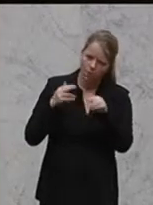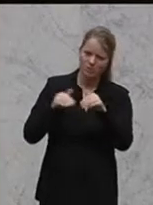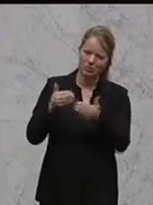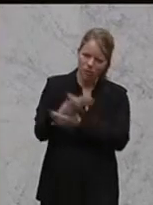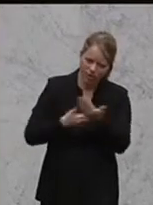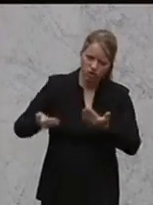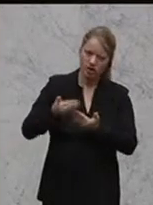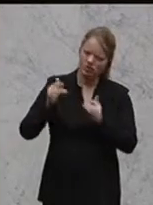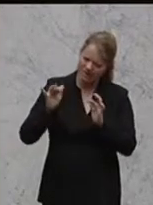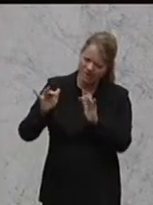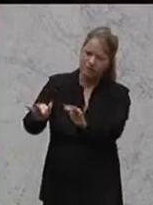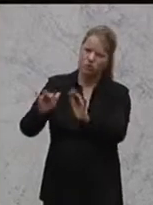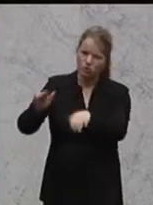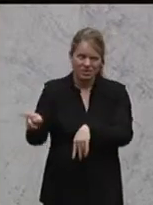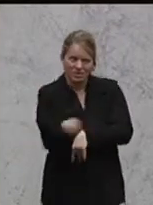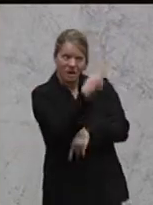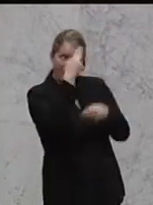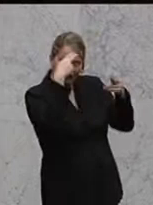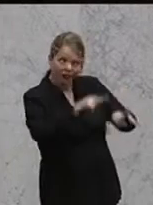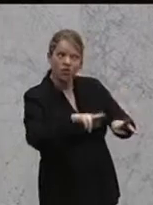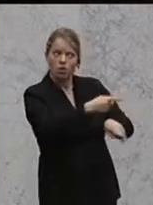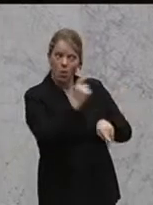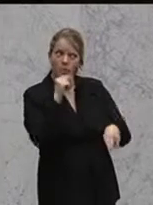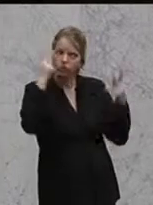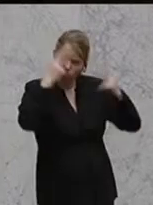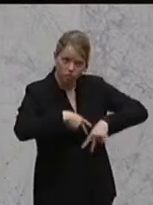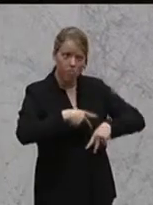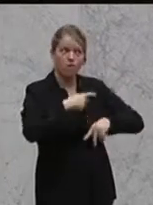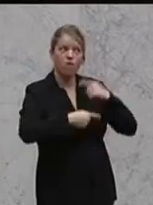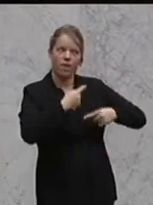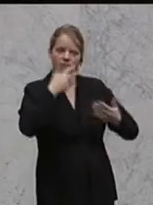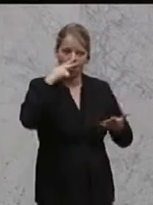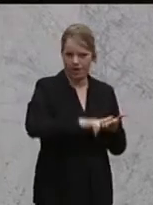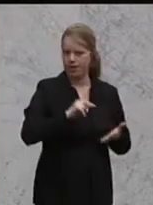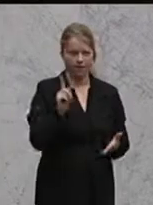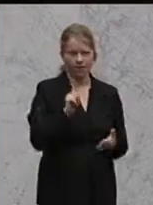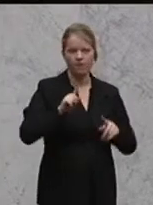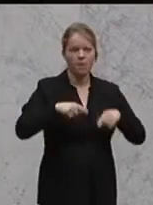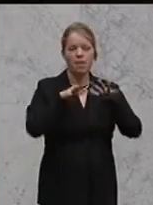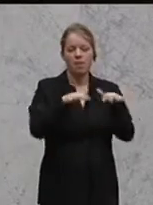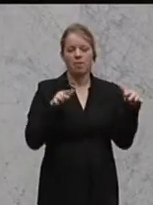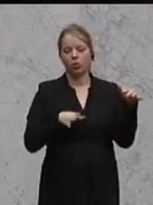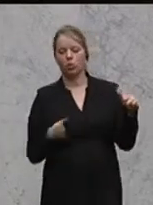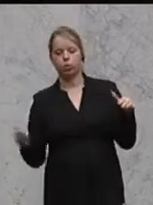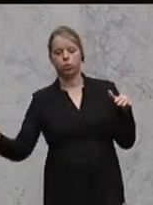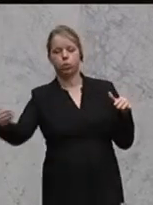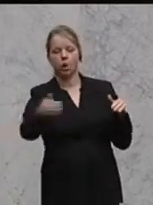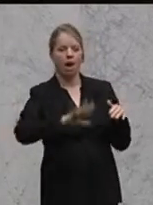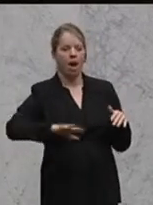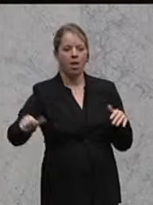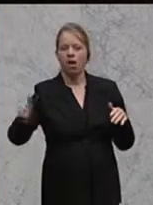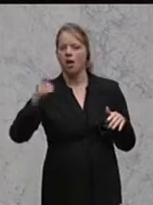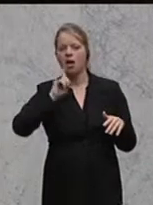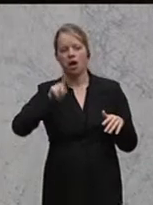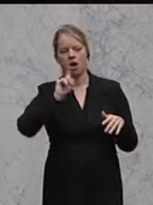Rat nicht zustimmt, dass das vorläufig anerkannt wird. Weil dann wird mehrfach das Parlament umgangen und alle sind jahrelang